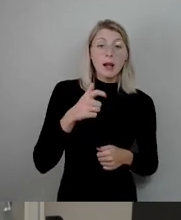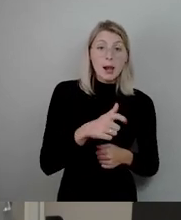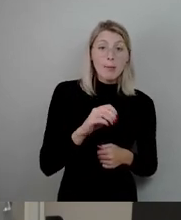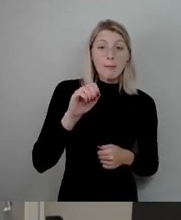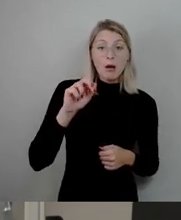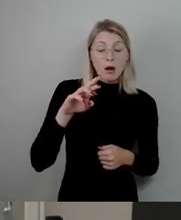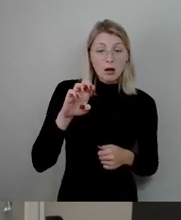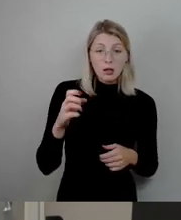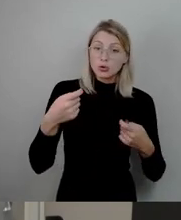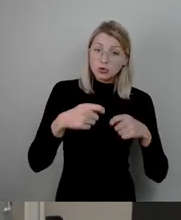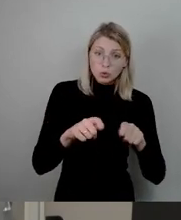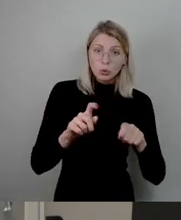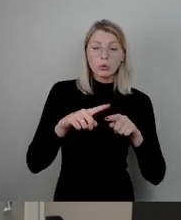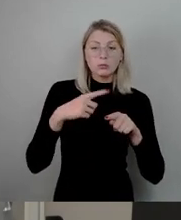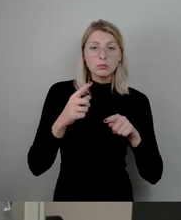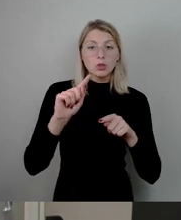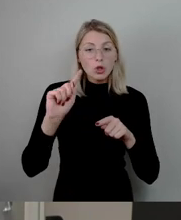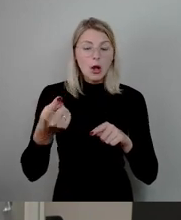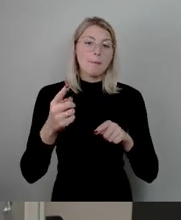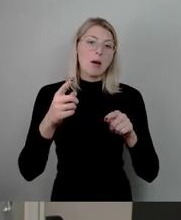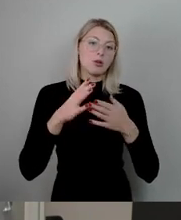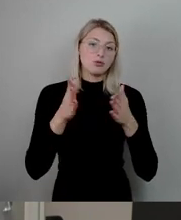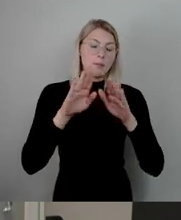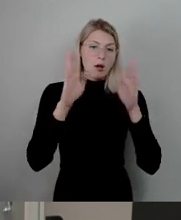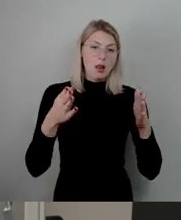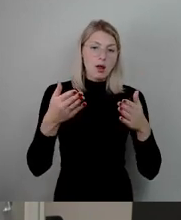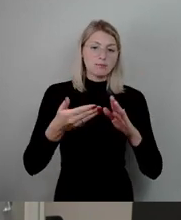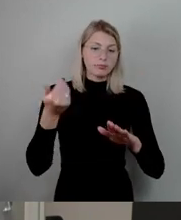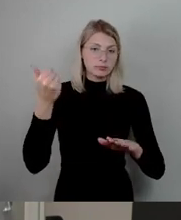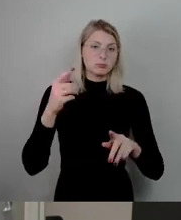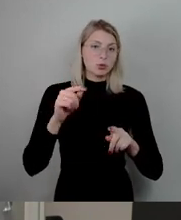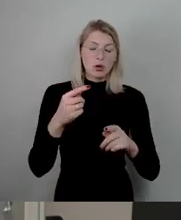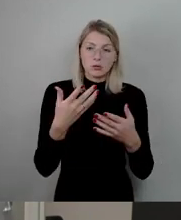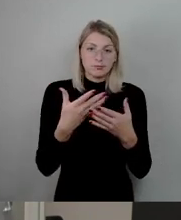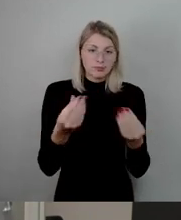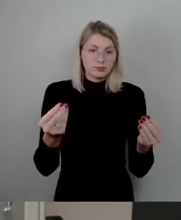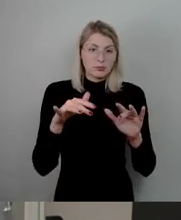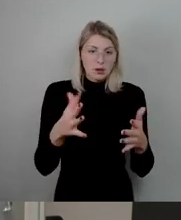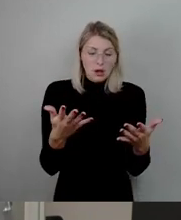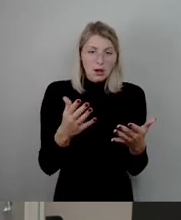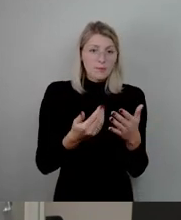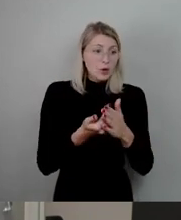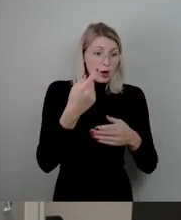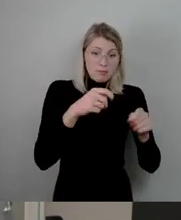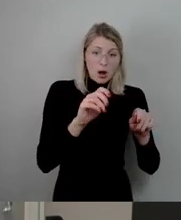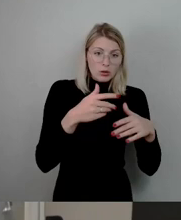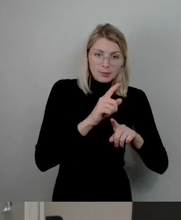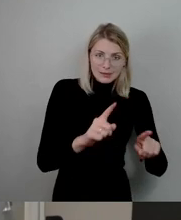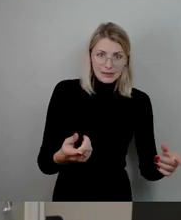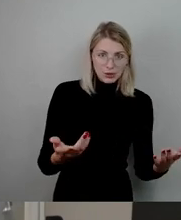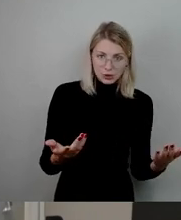verlieren wir eine weitere Schwimmhalle und dann wird es auch keine neue und schon gleich gar keinen Neubau geben, angesichts der